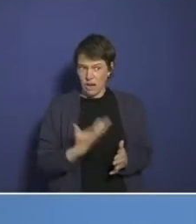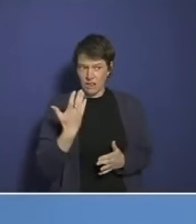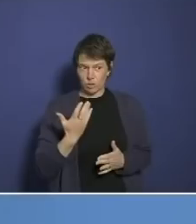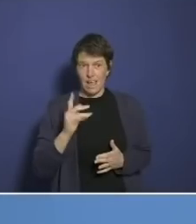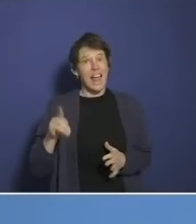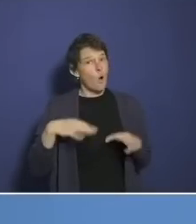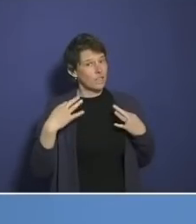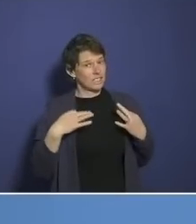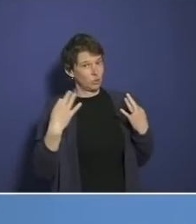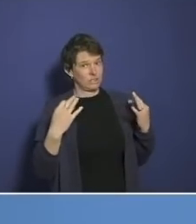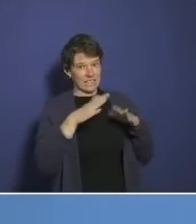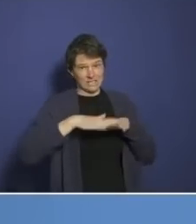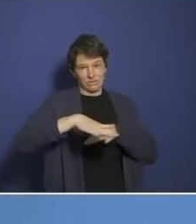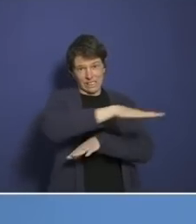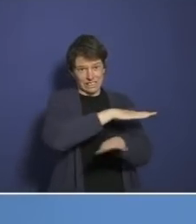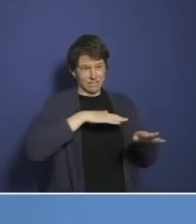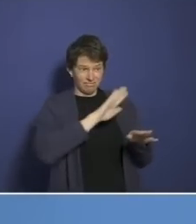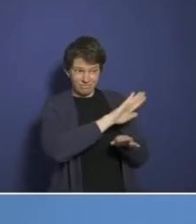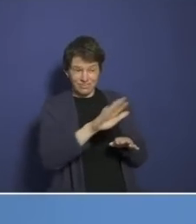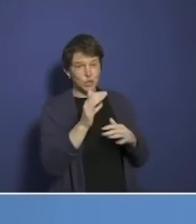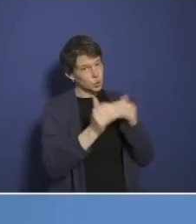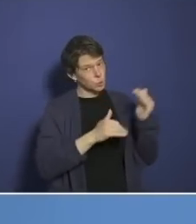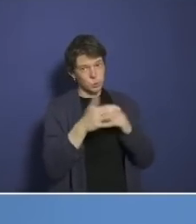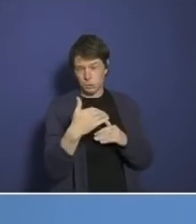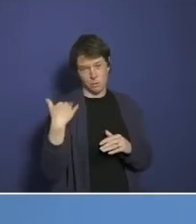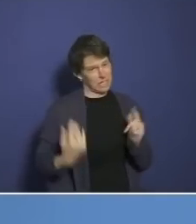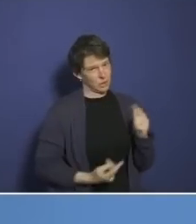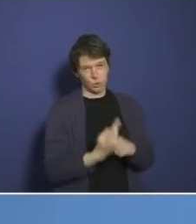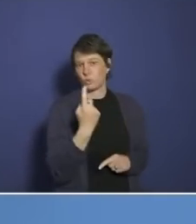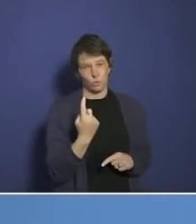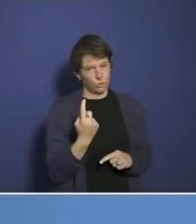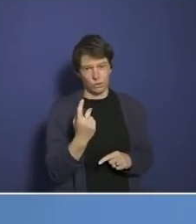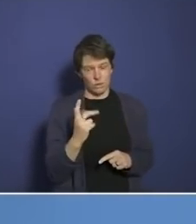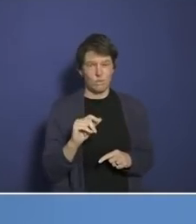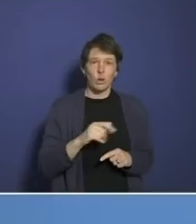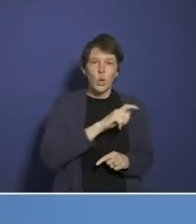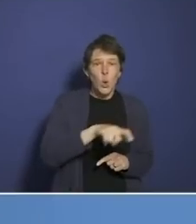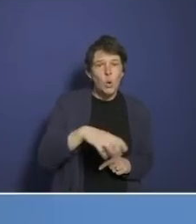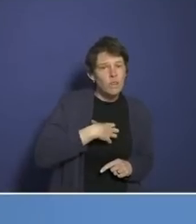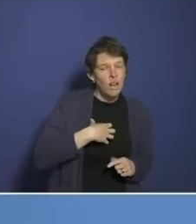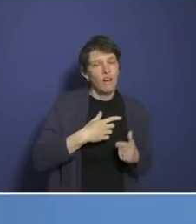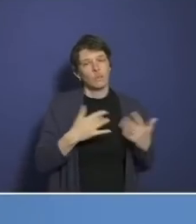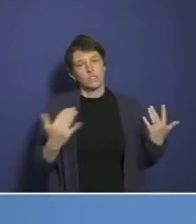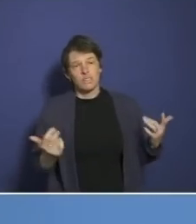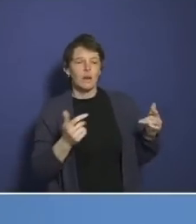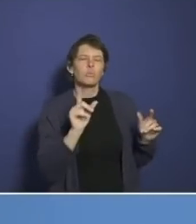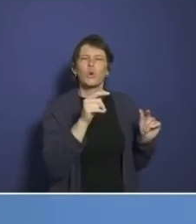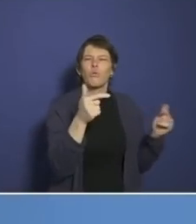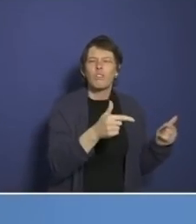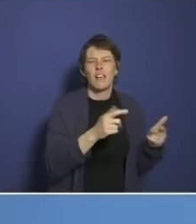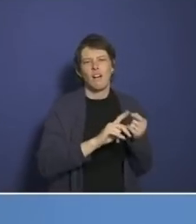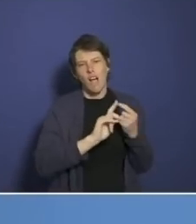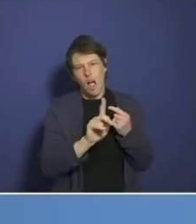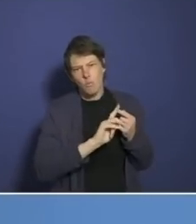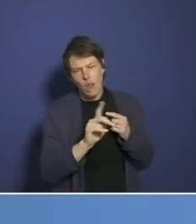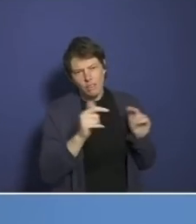Alterszahlen mit anzugeben? Jeder alte Mensch ist genauso wertvoll wie jeder junge Mensch. Aber